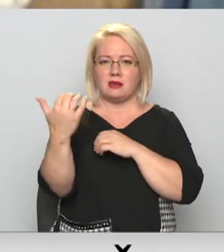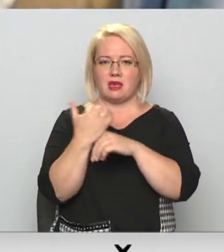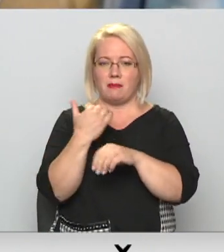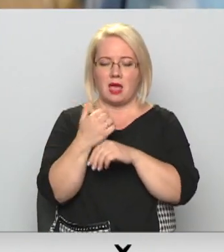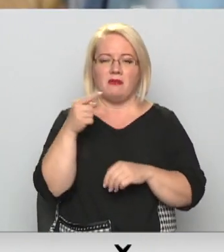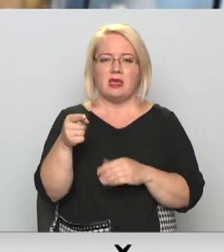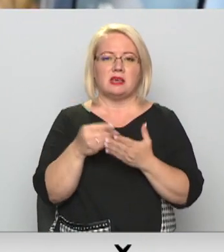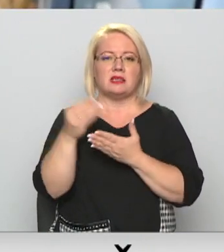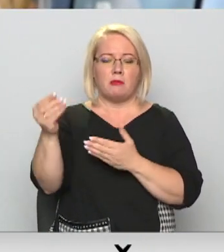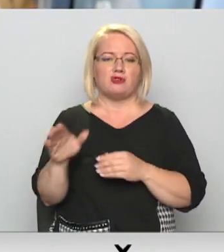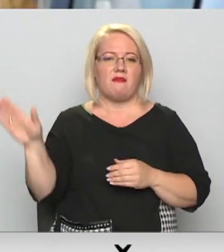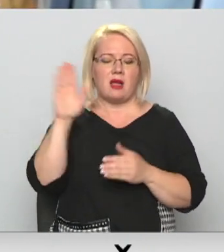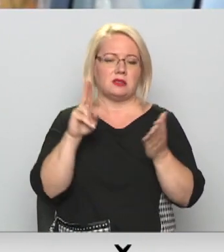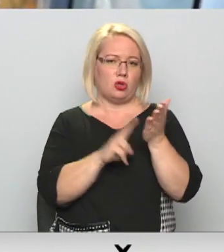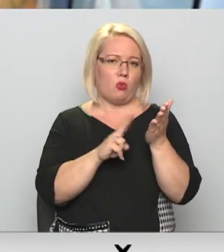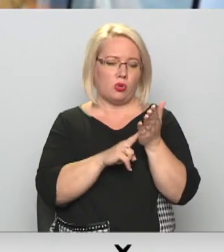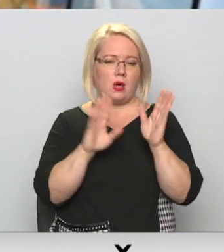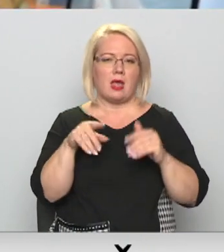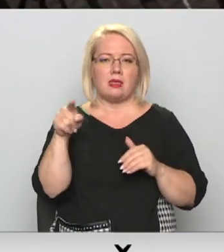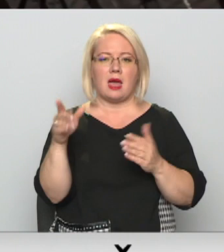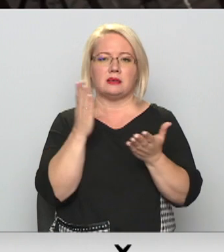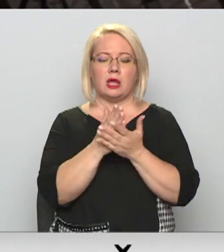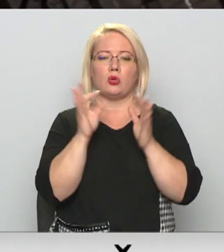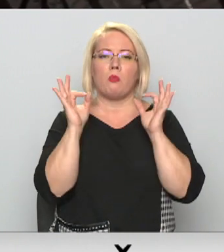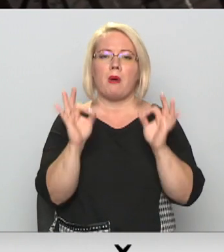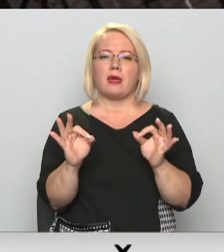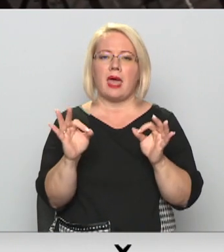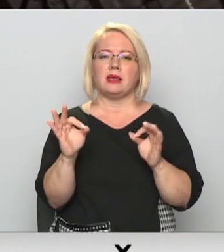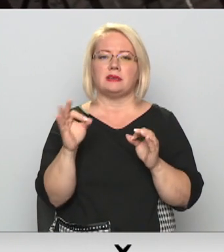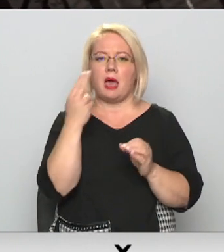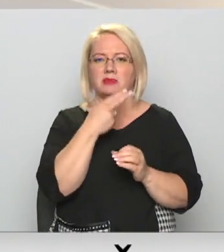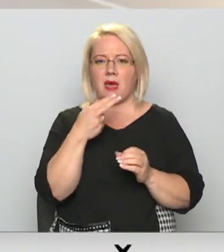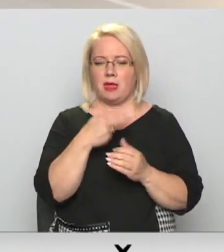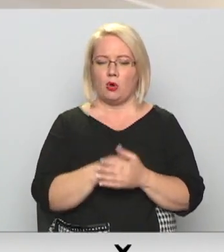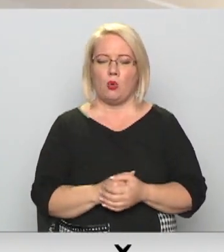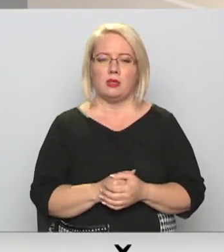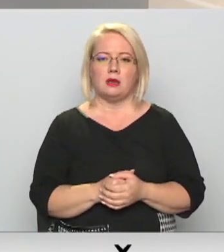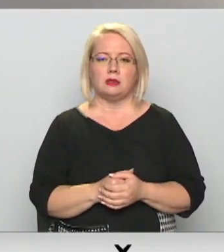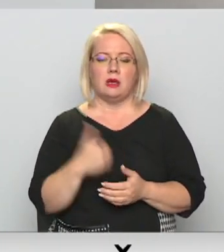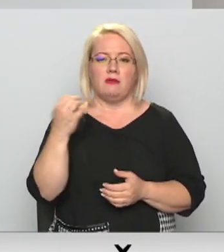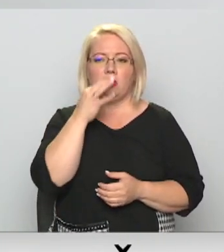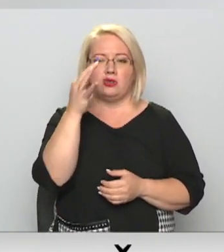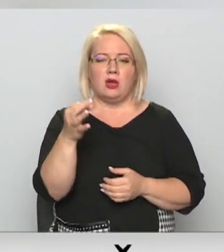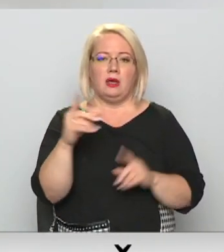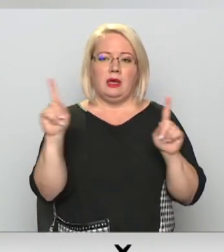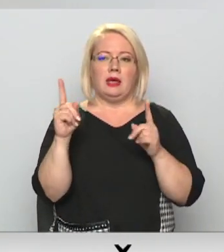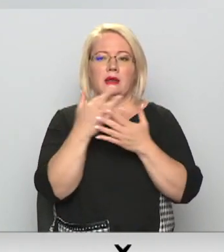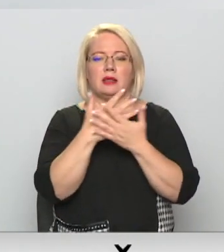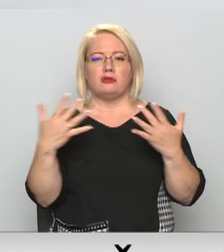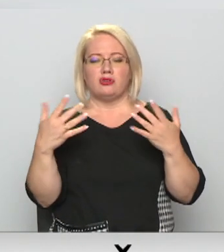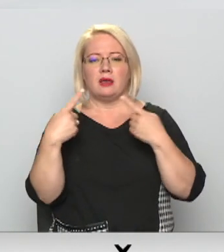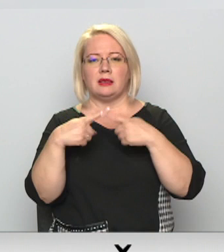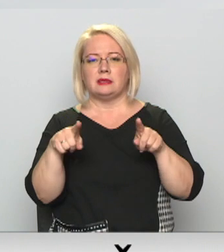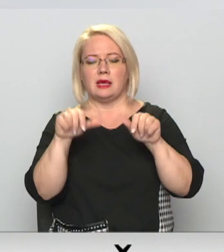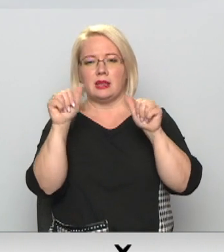samaksājuši valstī nodokļus par to, lai tās tiktu pareizā veidā apsaimniekotas. Ir dažādi citi varianti,